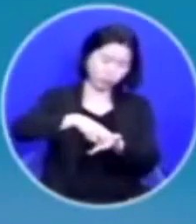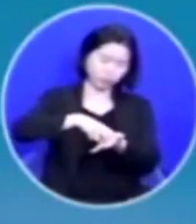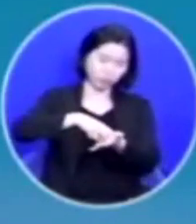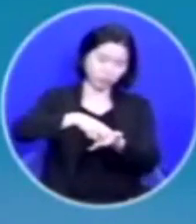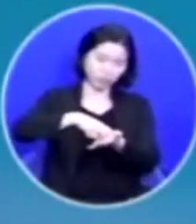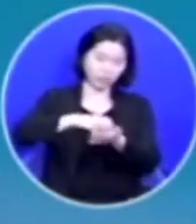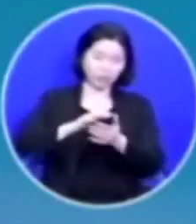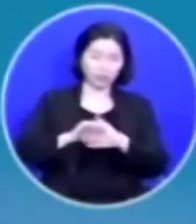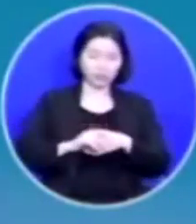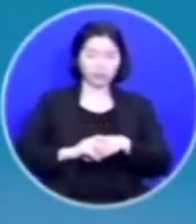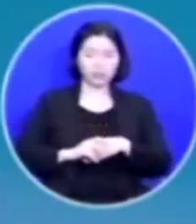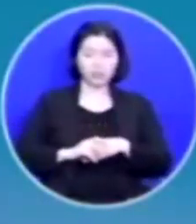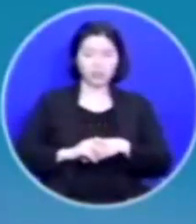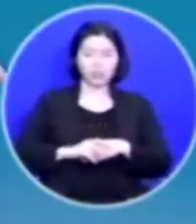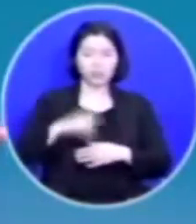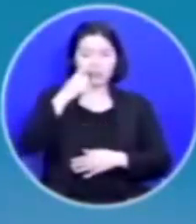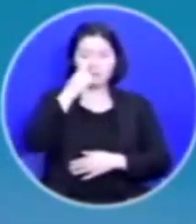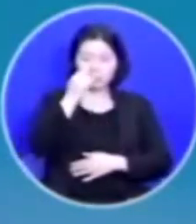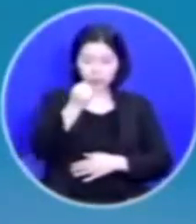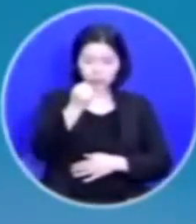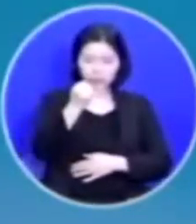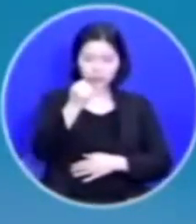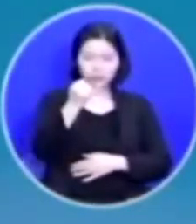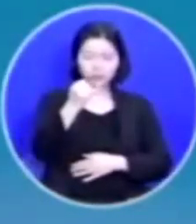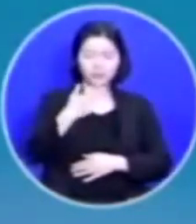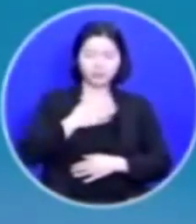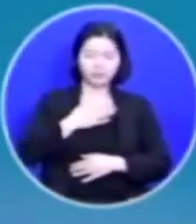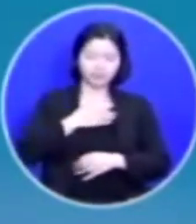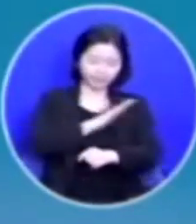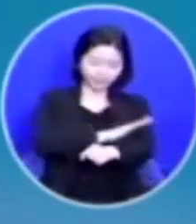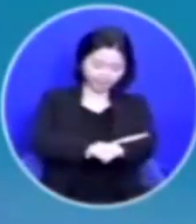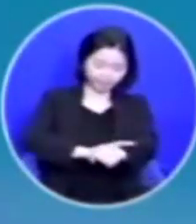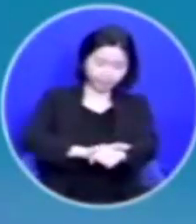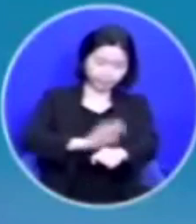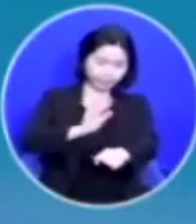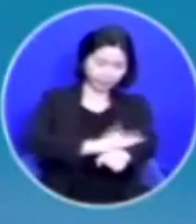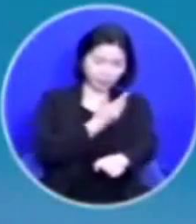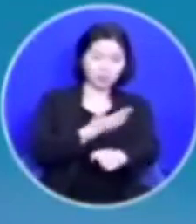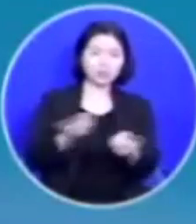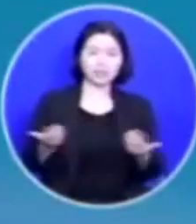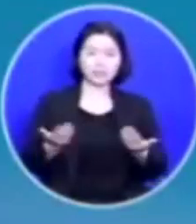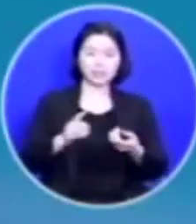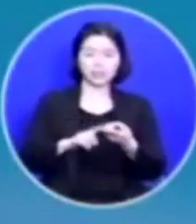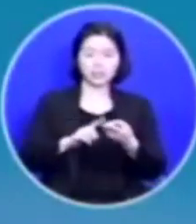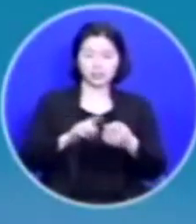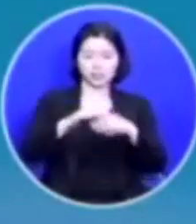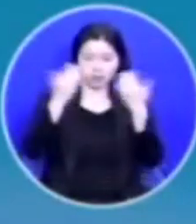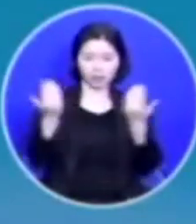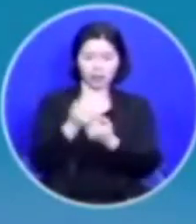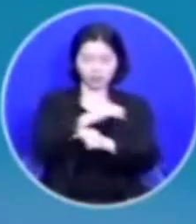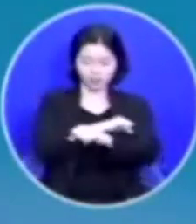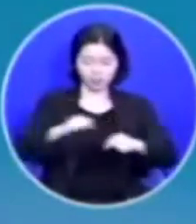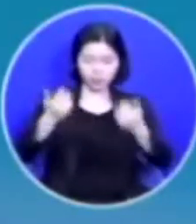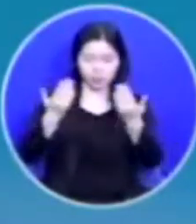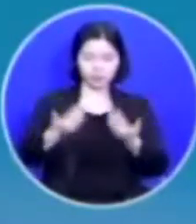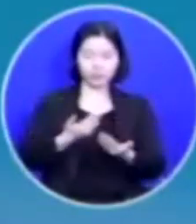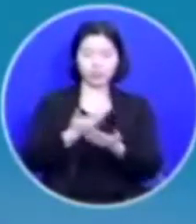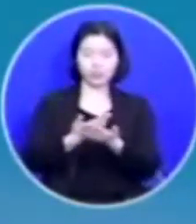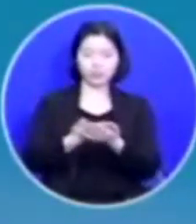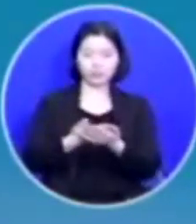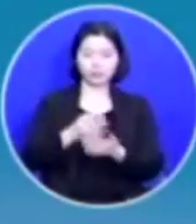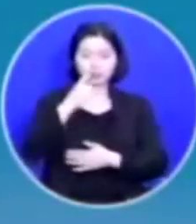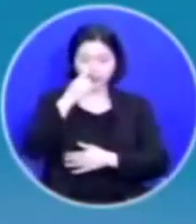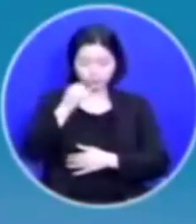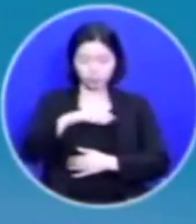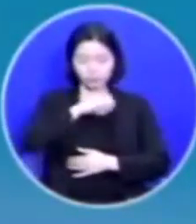어머니 제가 잘못한 일들을 다 용서해 주세요 어머니 불평하고